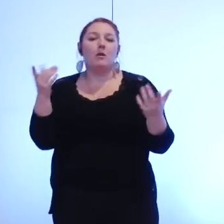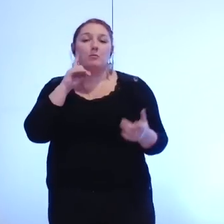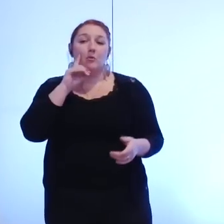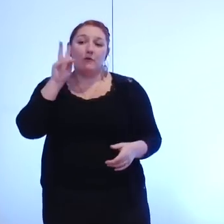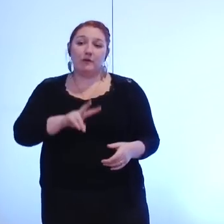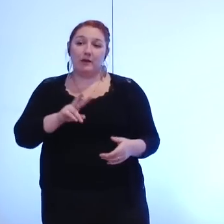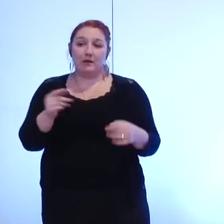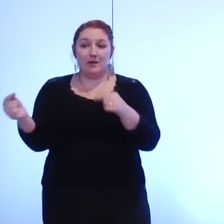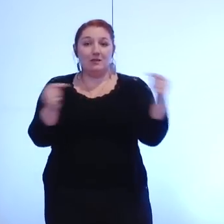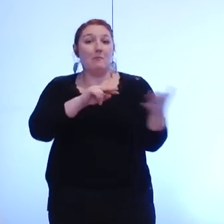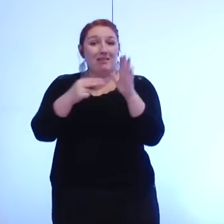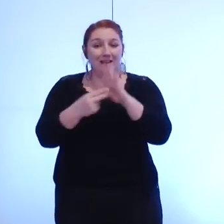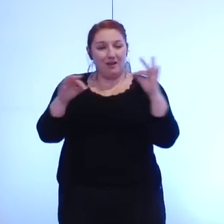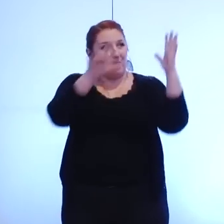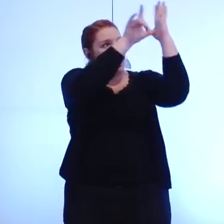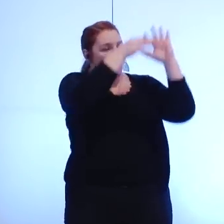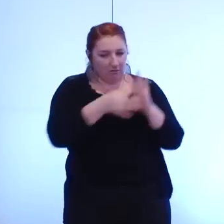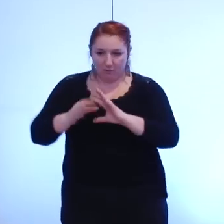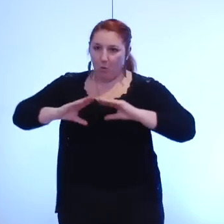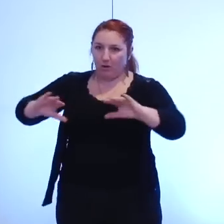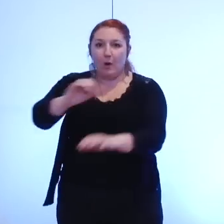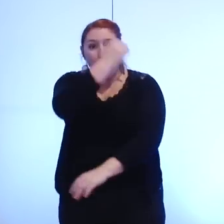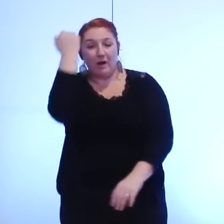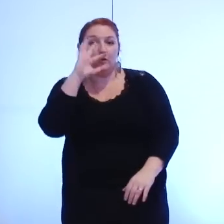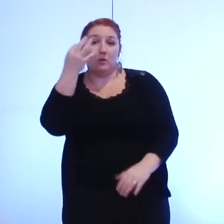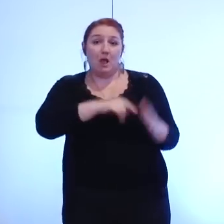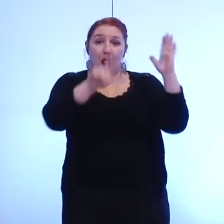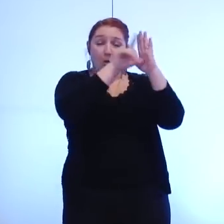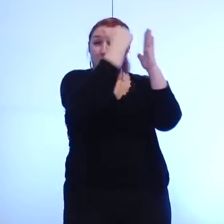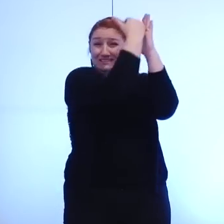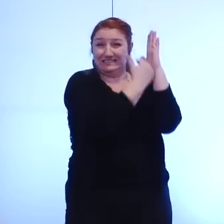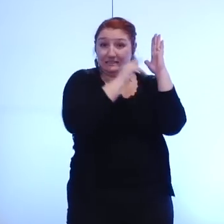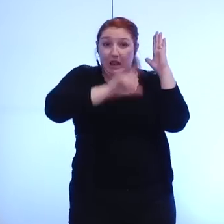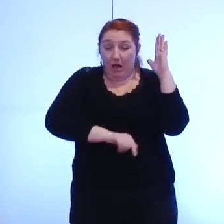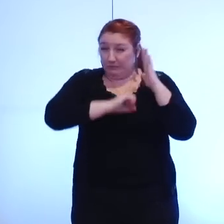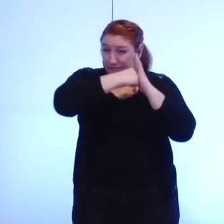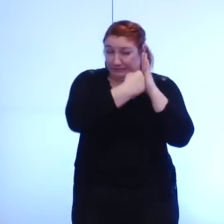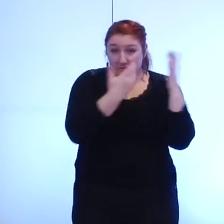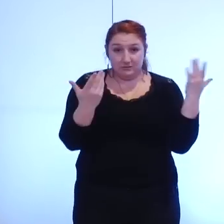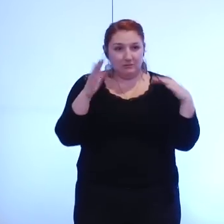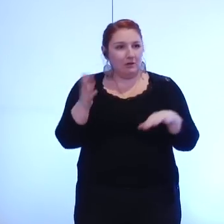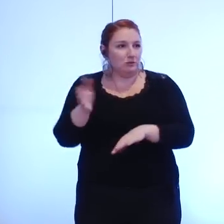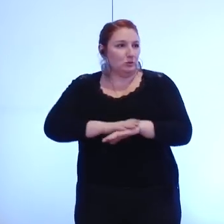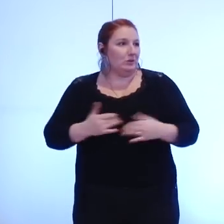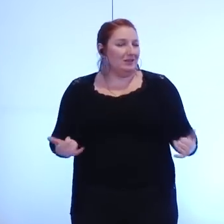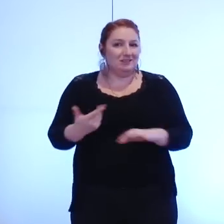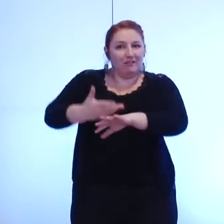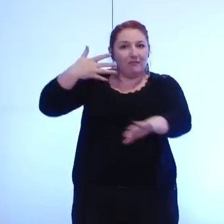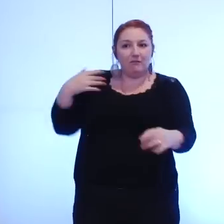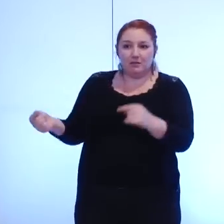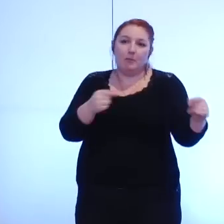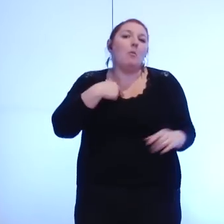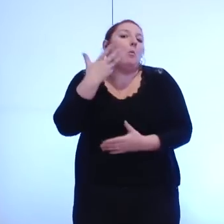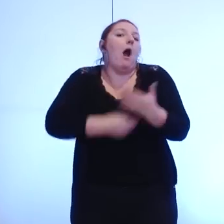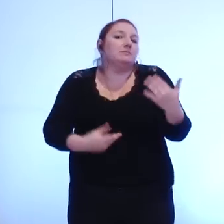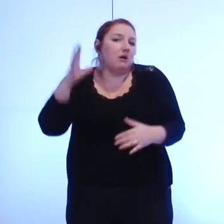un débat technique sur la mise en oeuvre de la loi mais d'une loi qui est extrêmement cadrée mais nous n'avons pas eu de débat ici et je n'étais pas